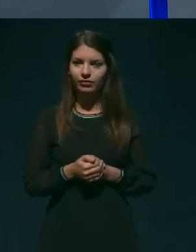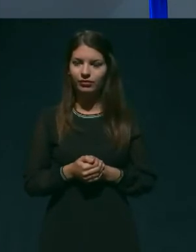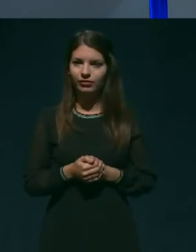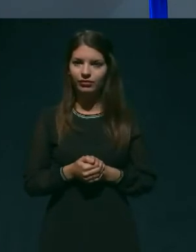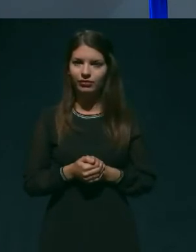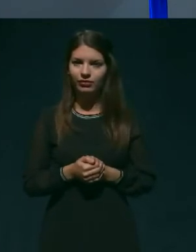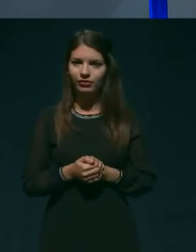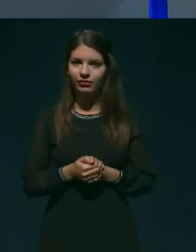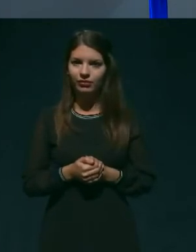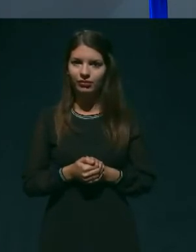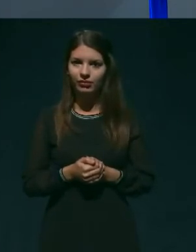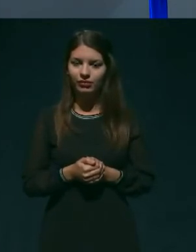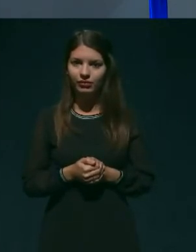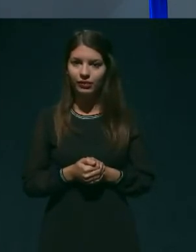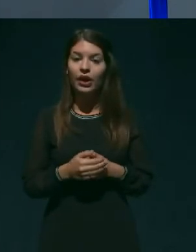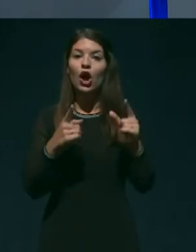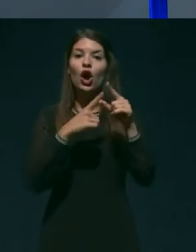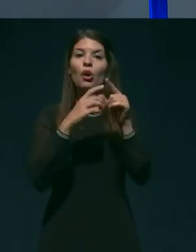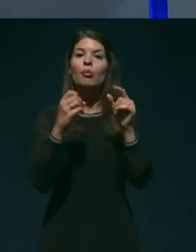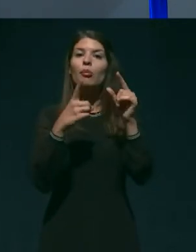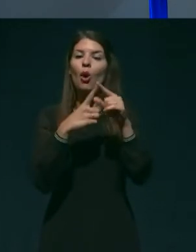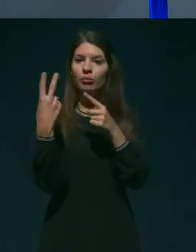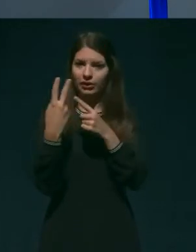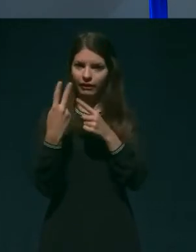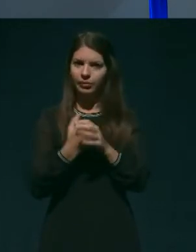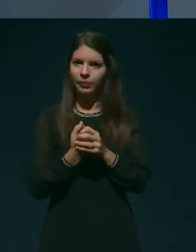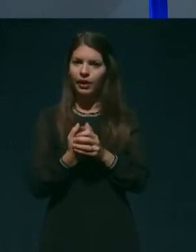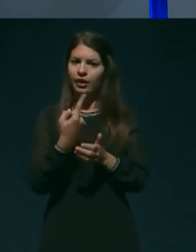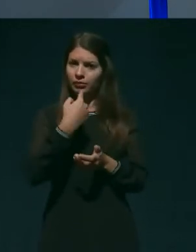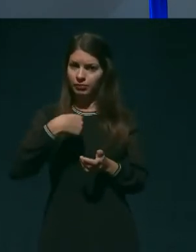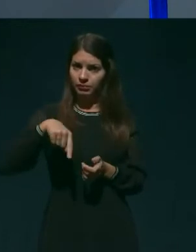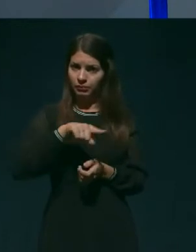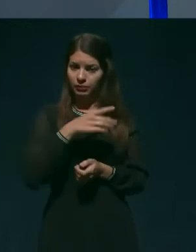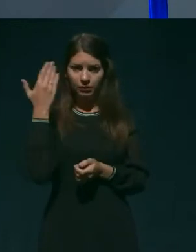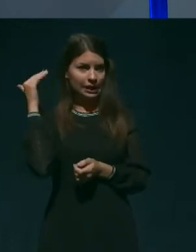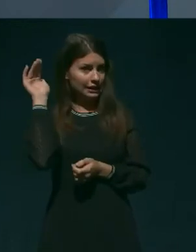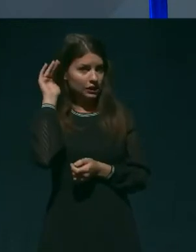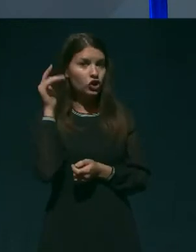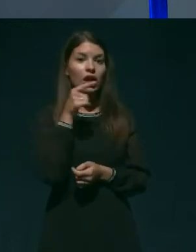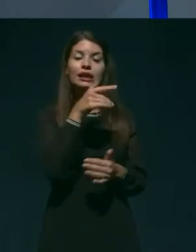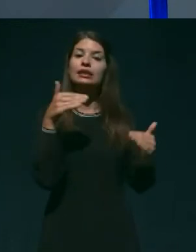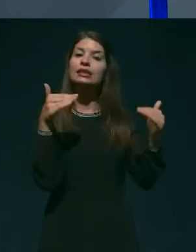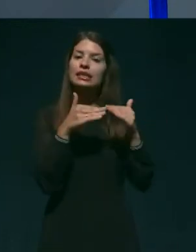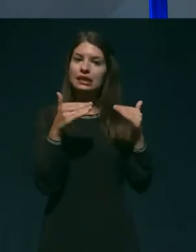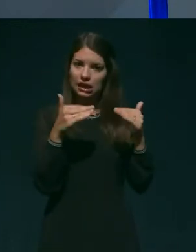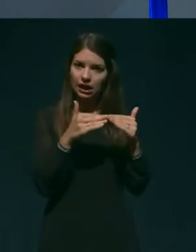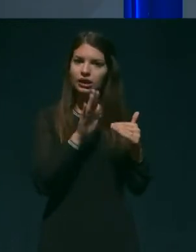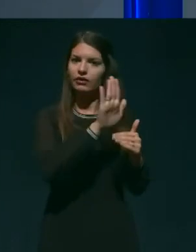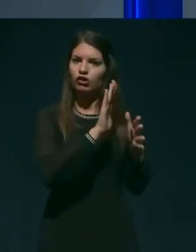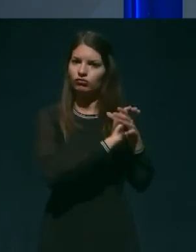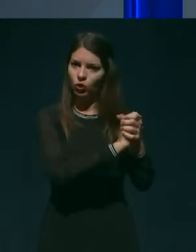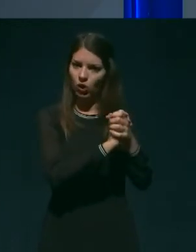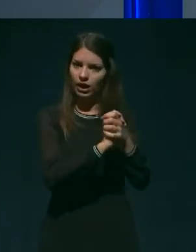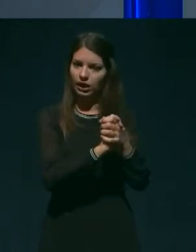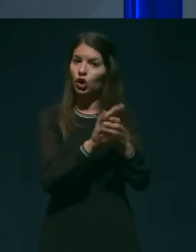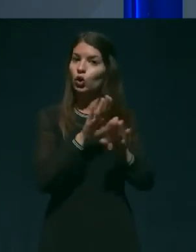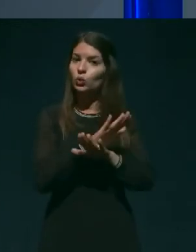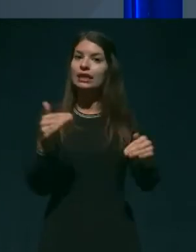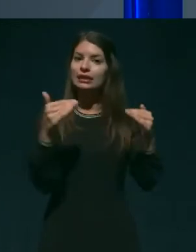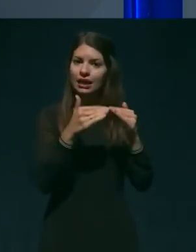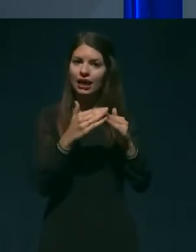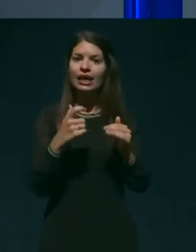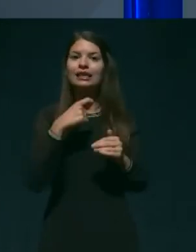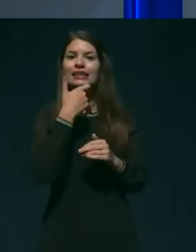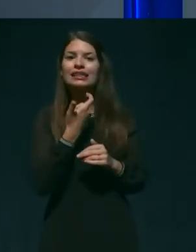Ta degrašovni pa ob tevi. Torej, slišali smo, strinjate se, vi in vaši kolegi, da so starostniki